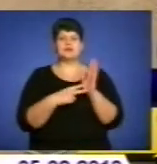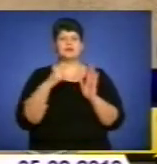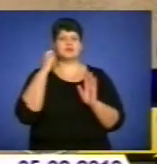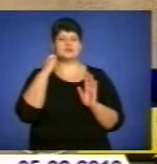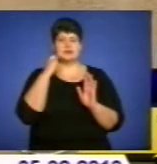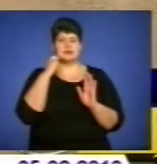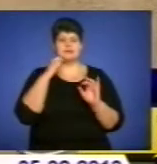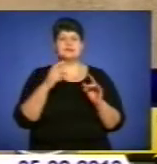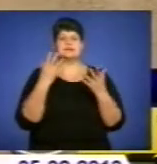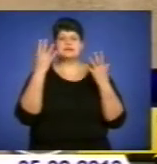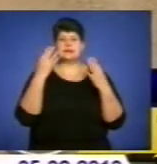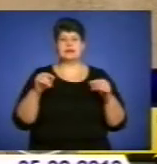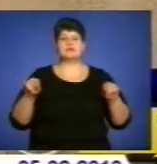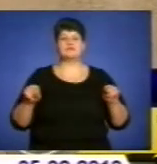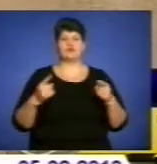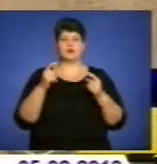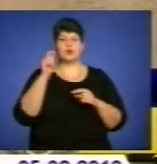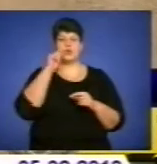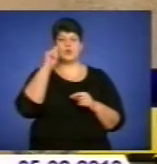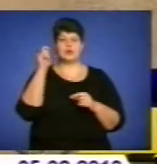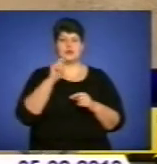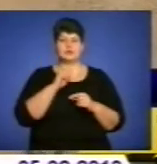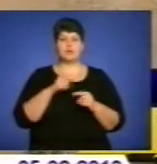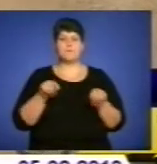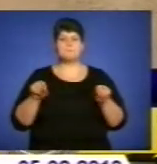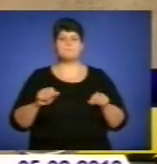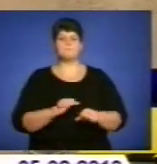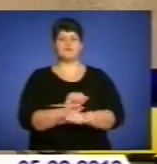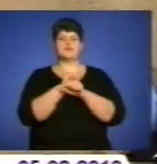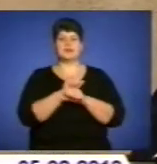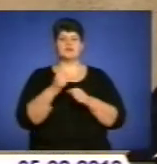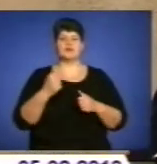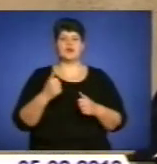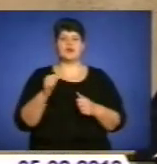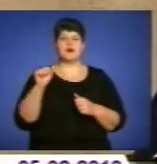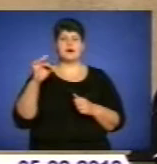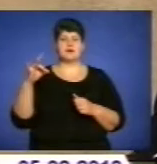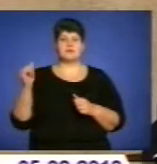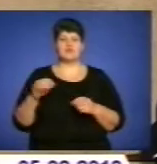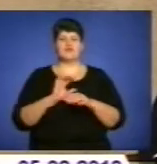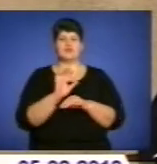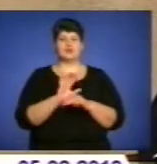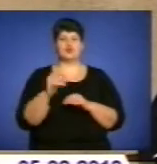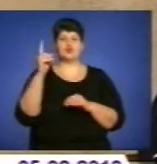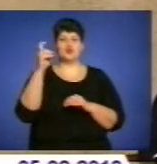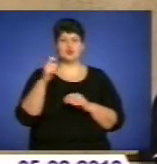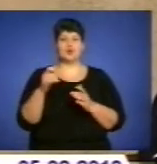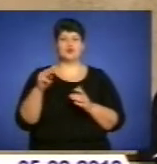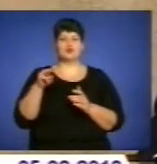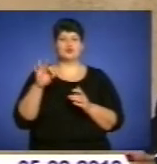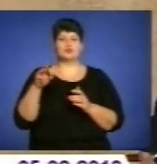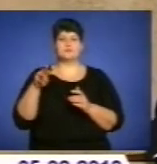від дня заснування Української постанської армії, видало вже понад 100 тумів в різних чотирьох серіях.